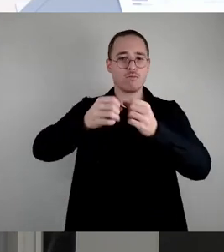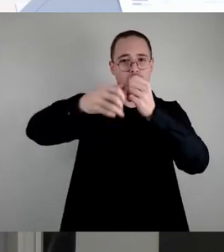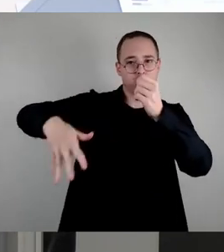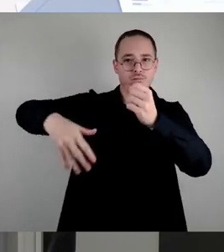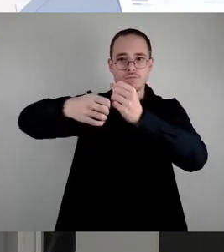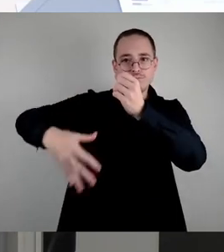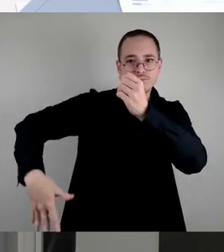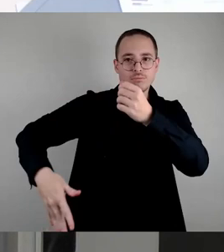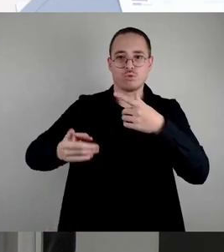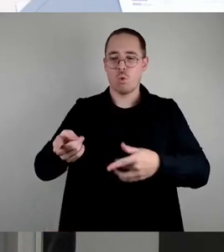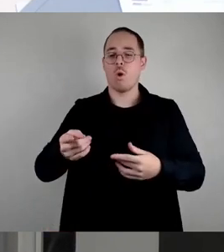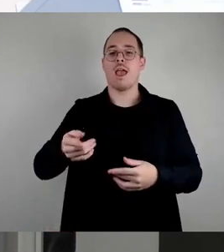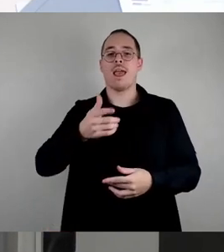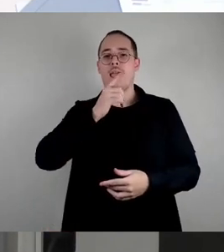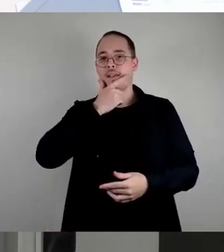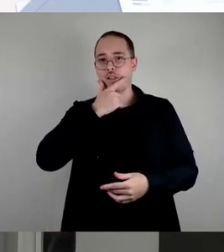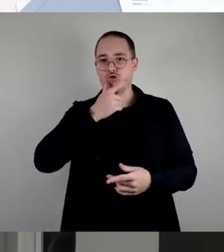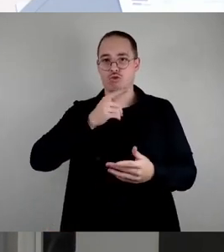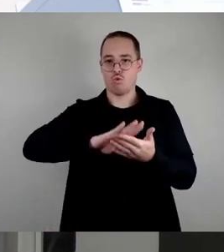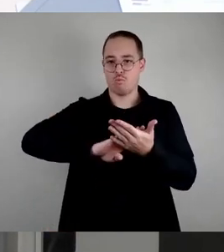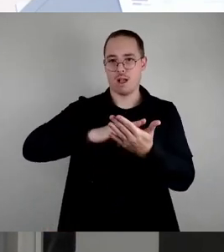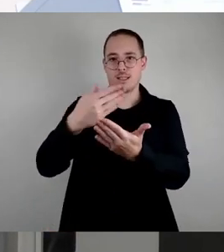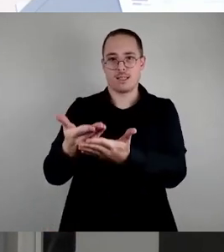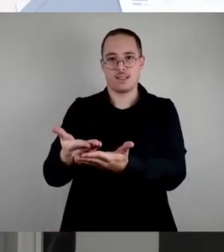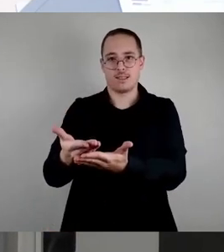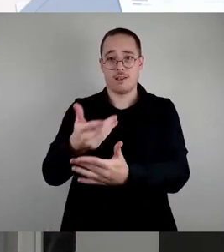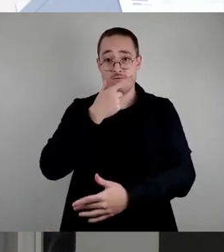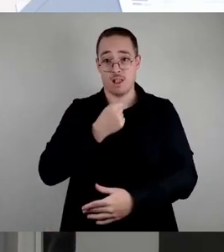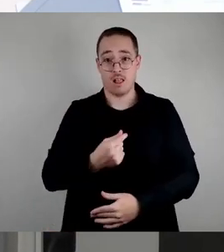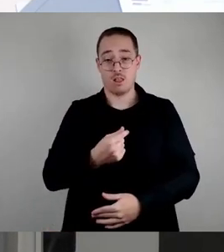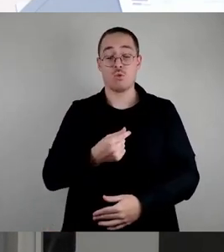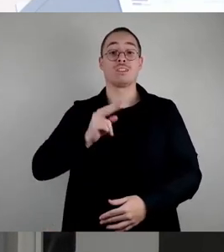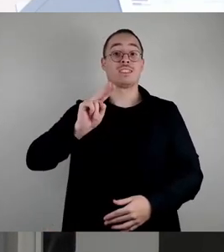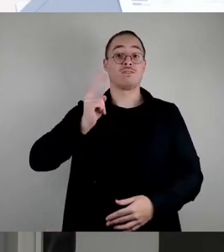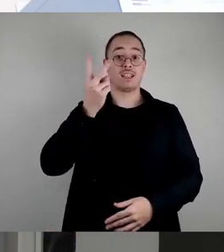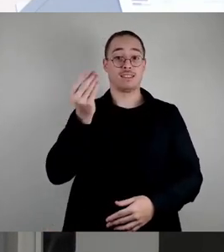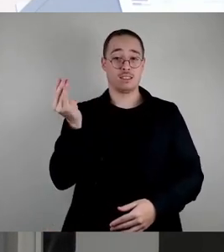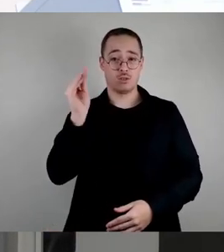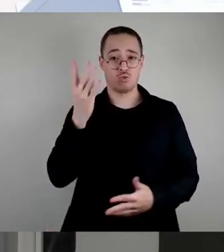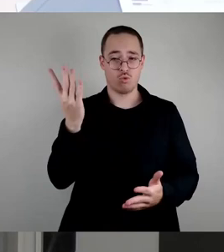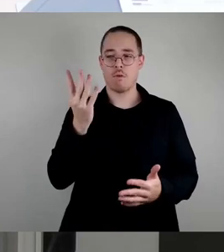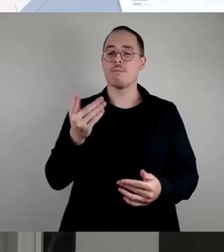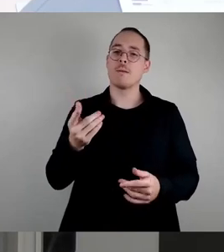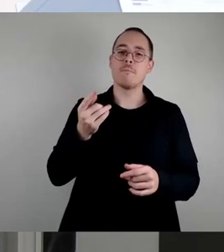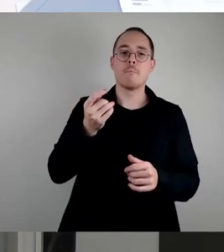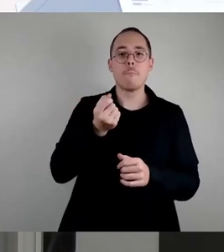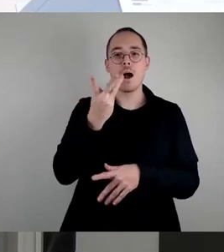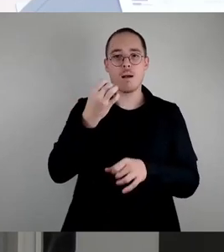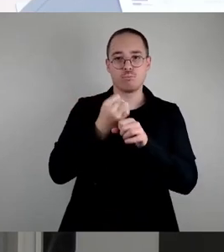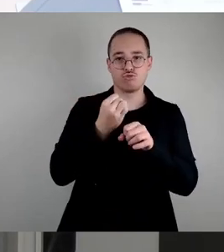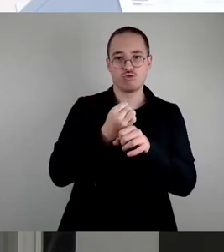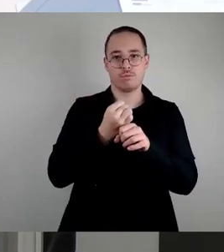Und zweitens sollen bestimmte Seiten auch noch in weitere wichtige Sprachen übersetzt werden.